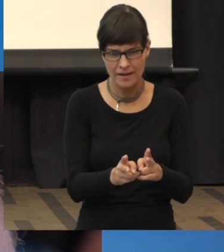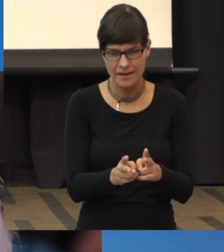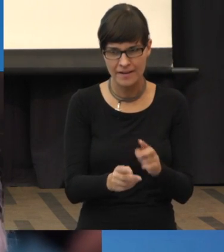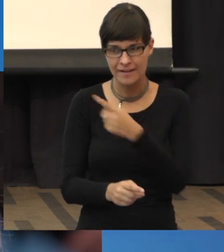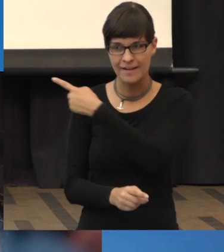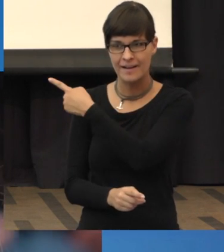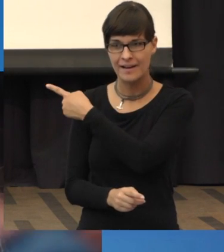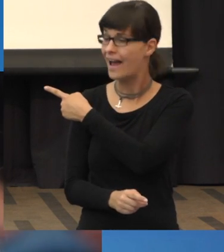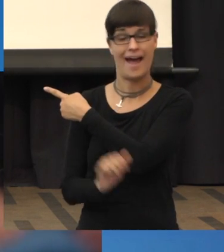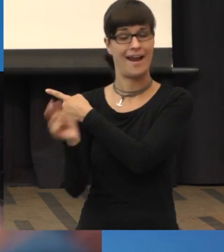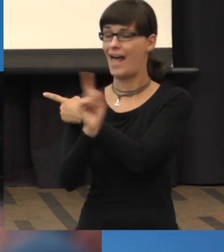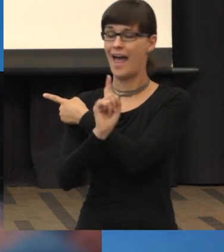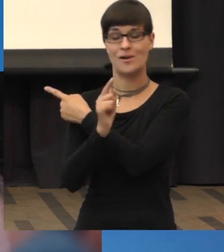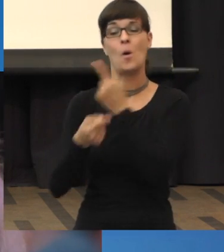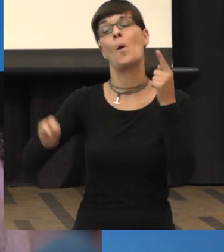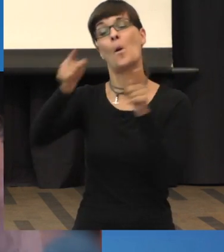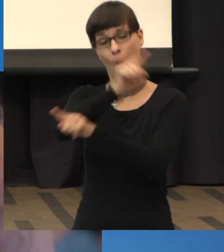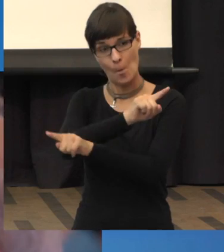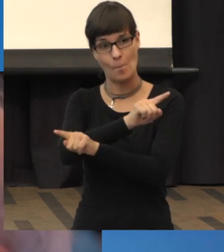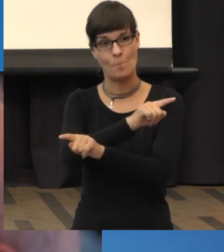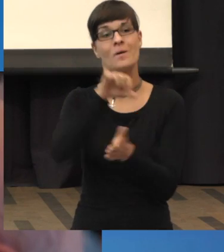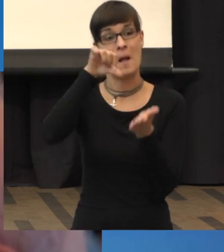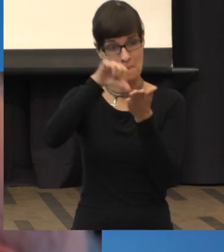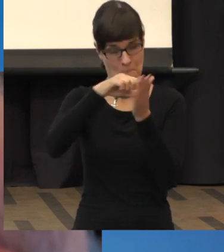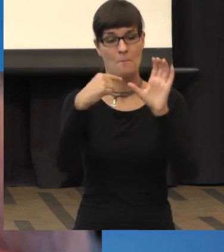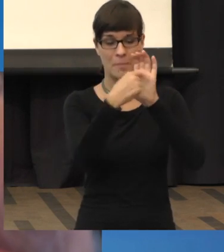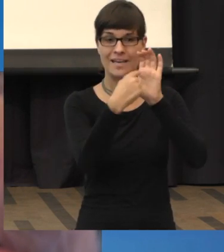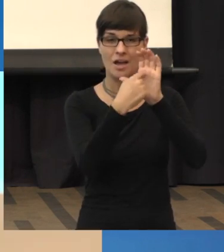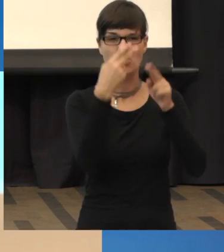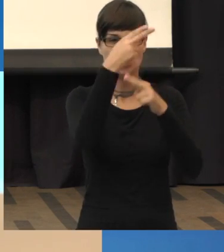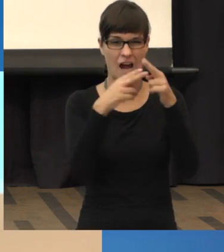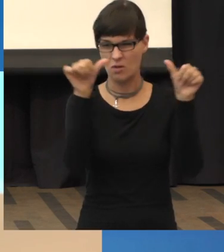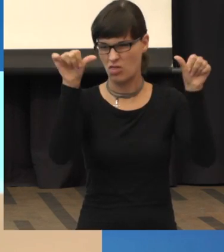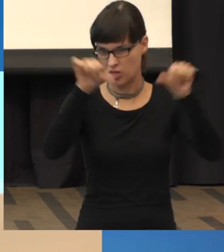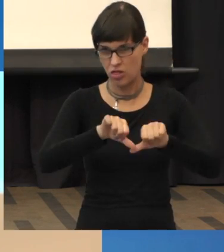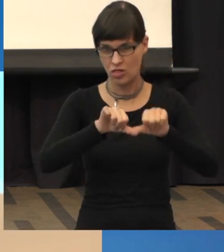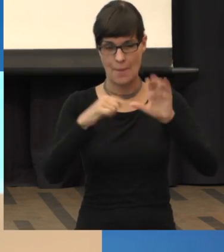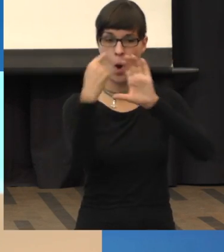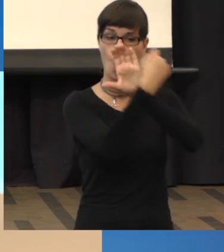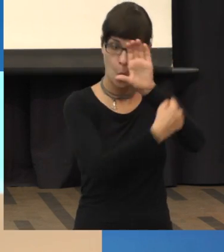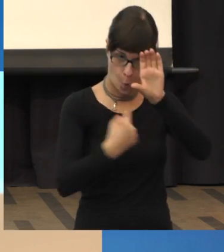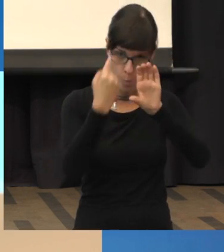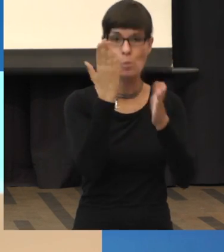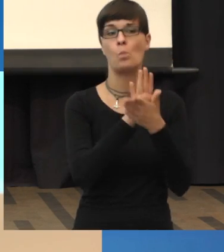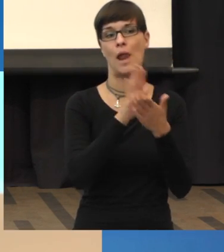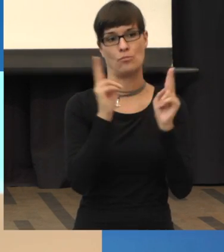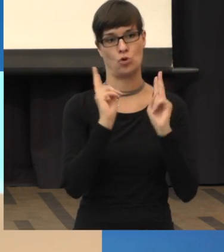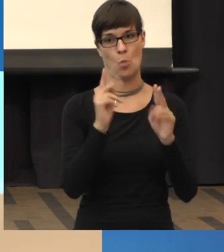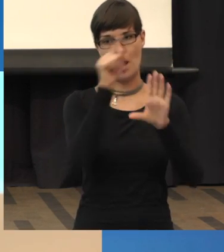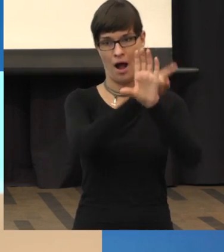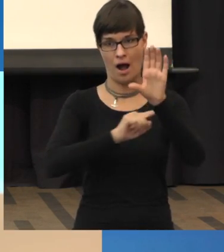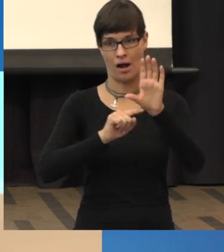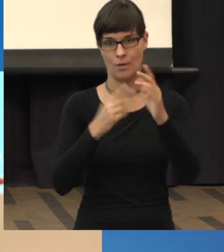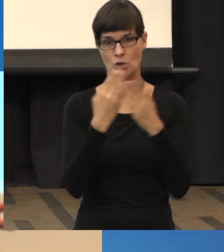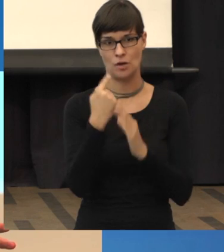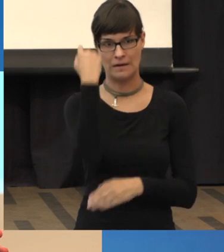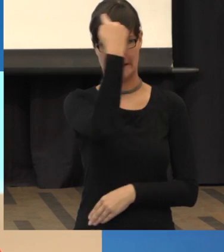Genau, in der Mitte wird es immer verschwommener. Drumherum bleibt es so. Also wenn ich jetzt hier jemanden geradeaus anschaue, dann sehe